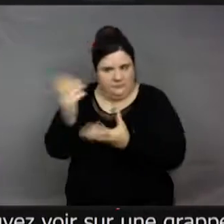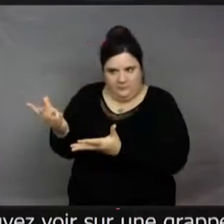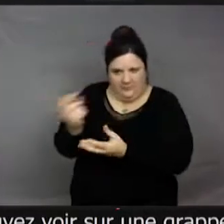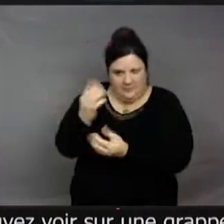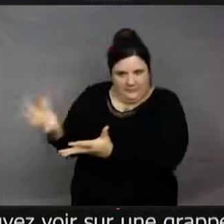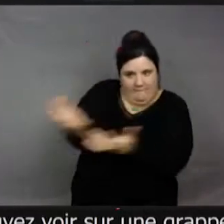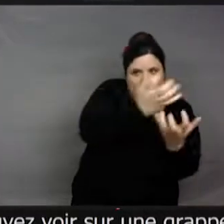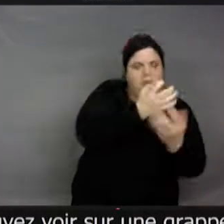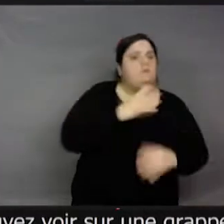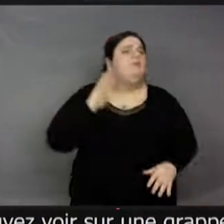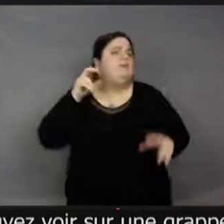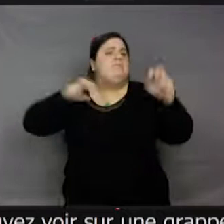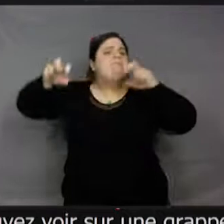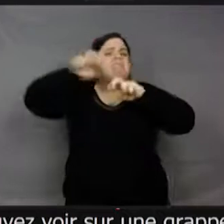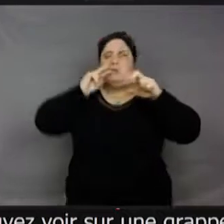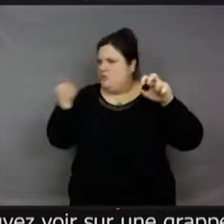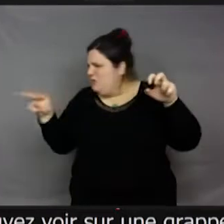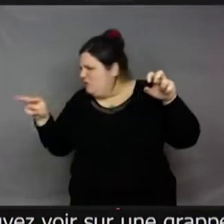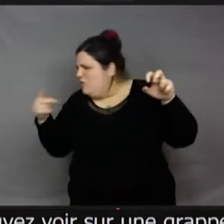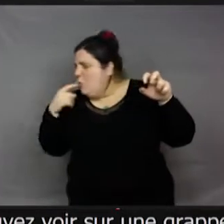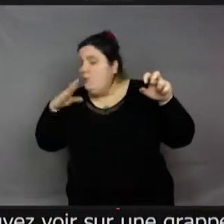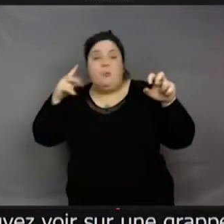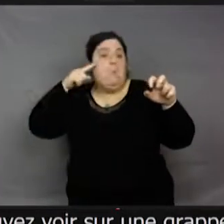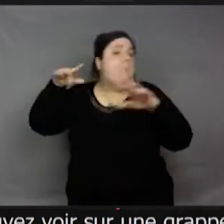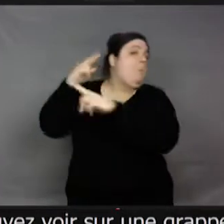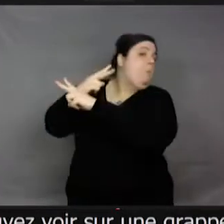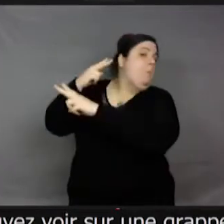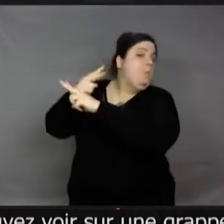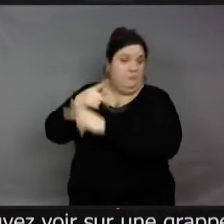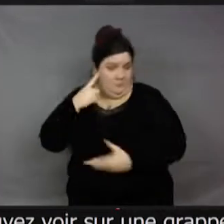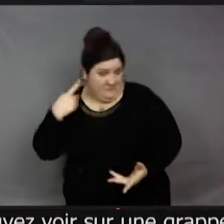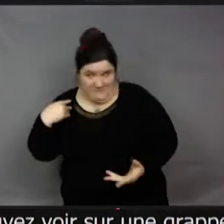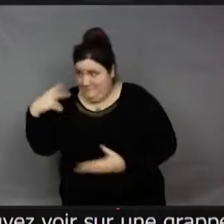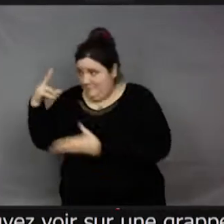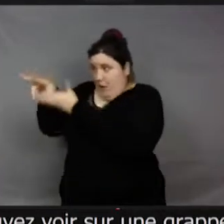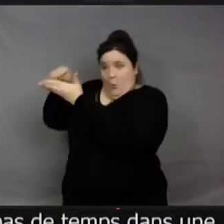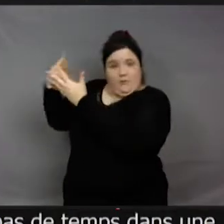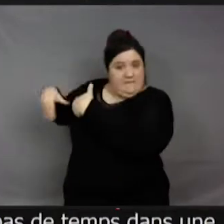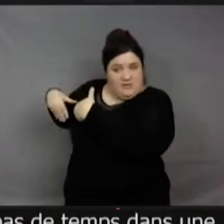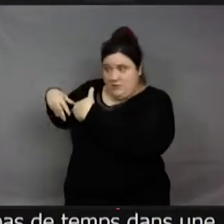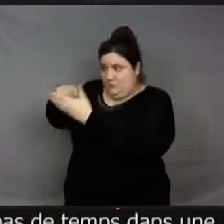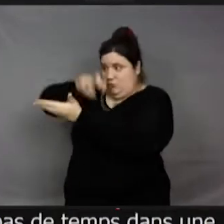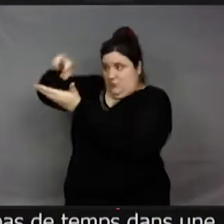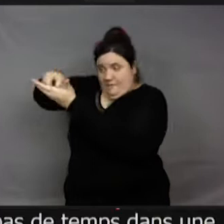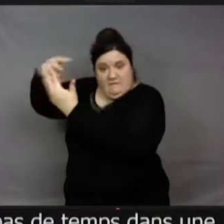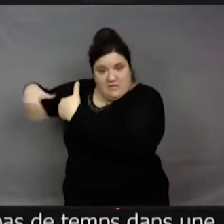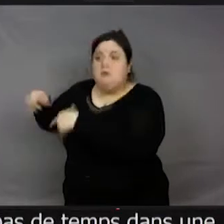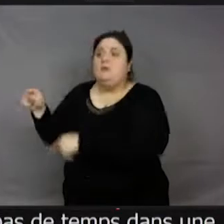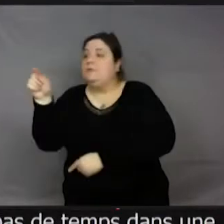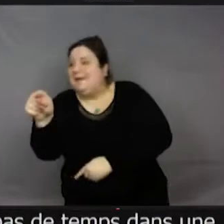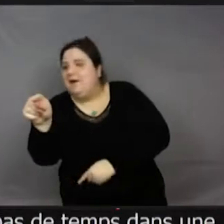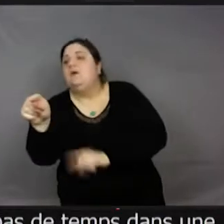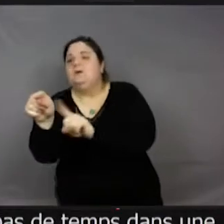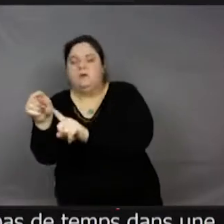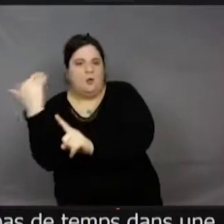farfouiller dans une plante qui est dans une fleur qui est déjà pollinisée, qui n plus de nectar, qui n plus rien, il va sur les fleurs qui ne sont pas rouges, enfin, qu'il va voir,